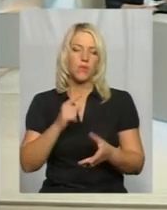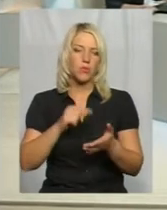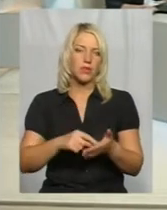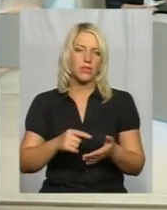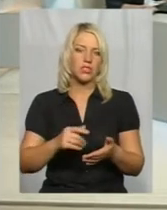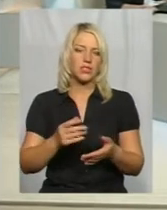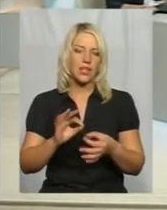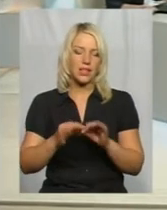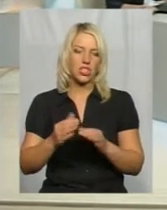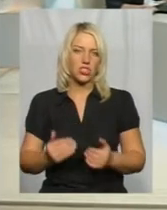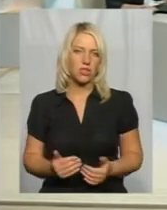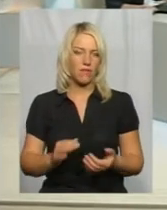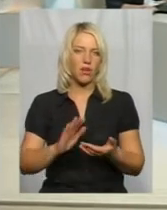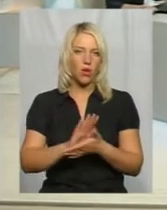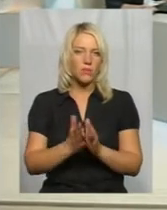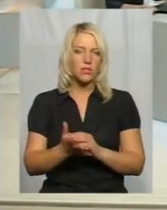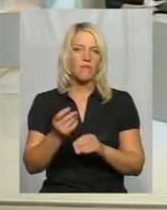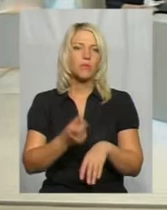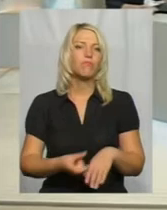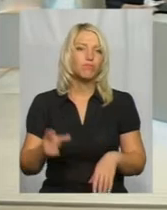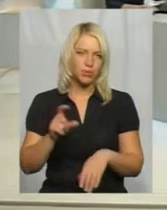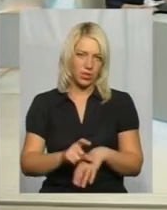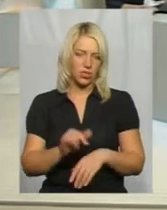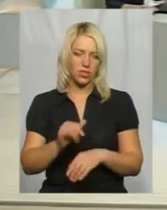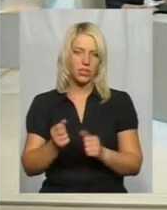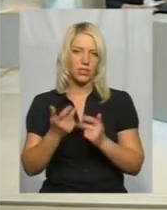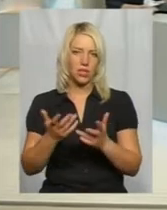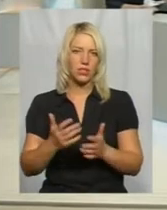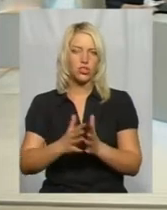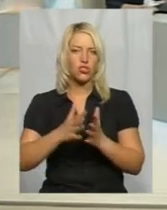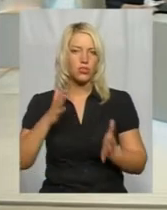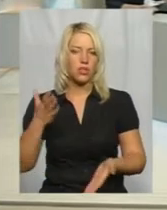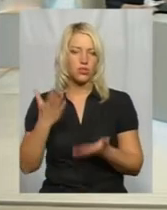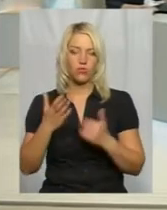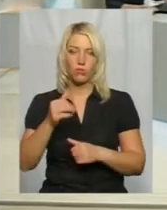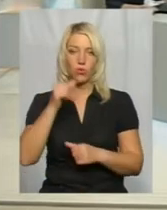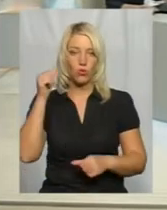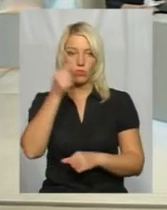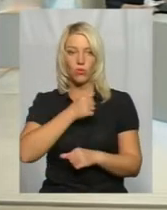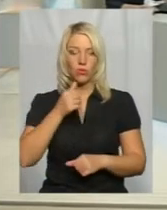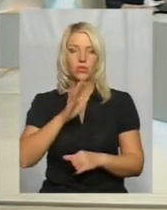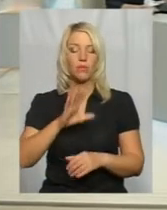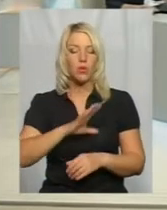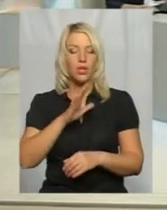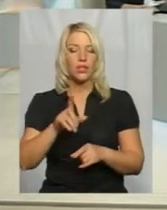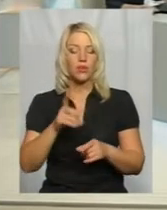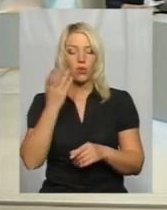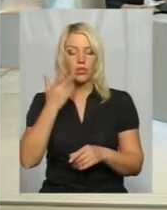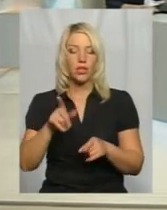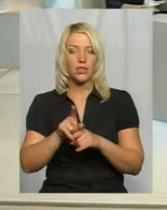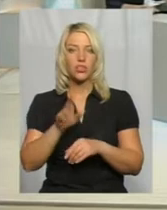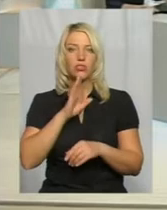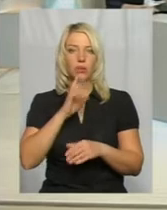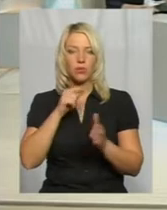обставинах, набагато більше. І їх кількість зростає, тому що, якщо в минулому році, коли такі жінки потрапляють до нас на